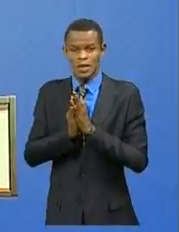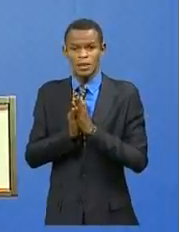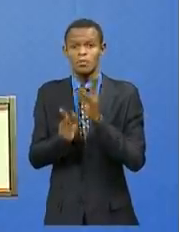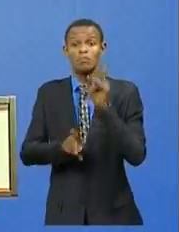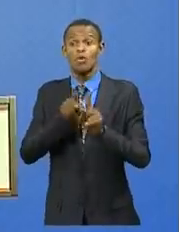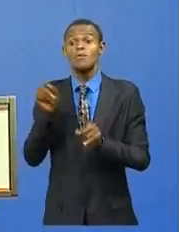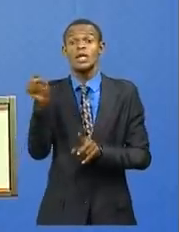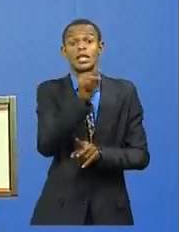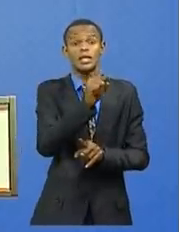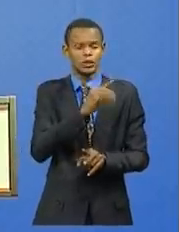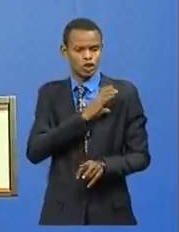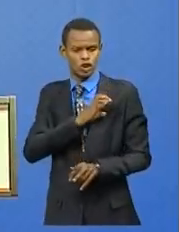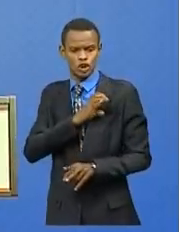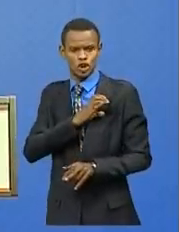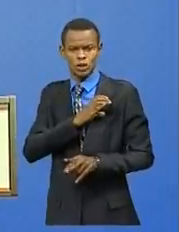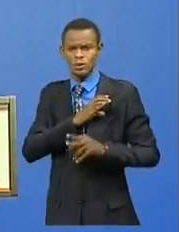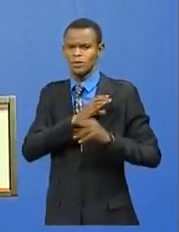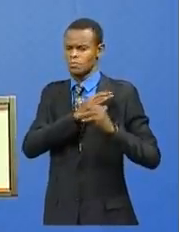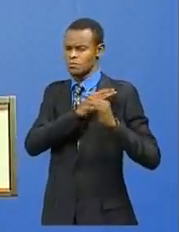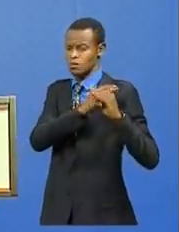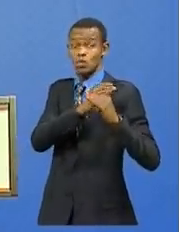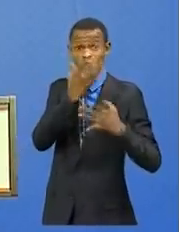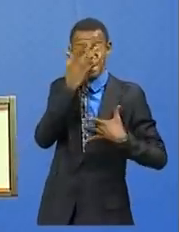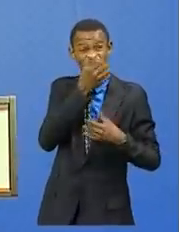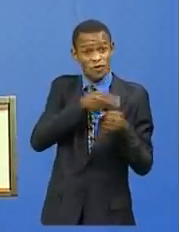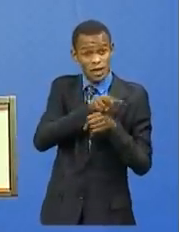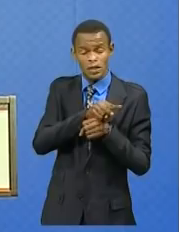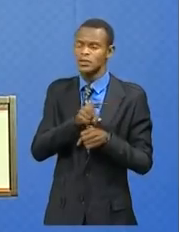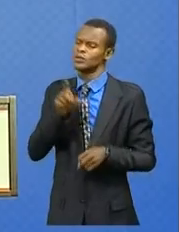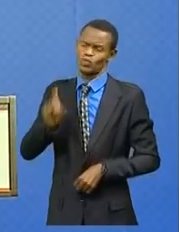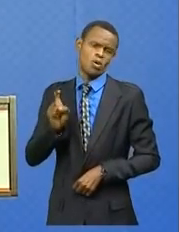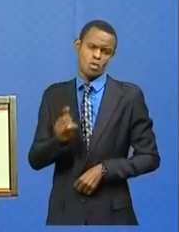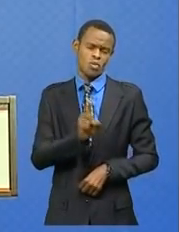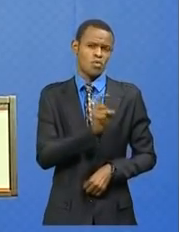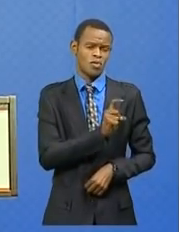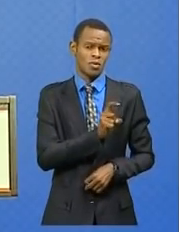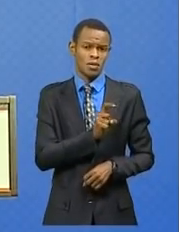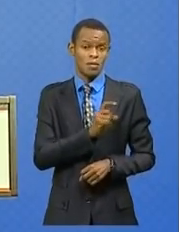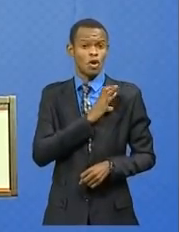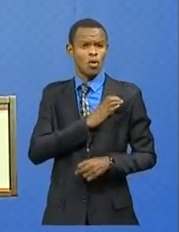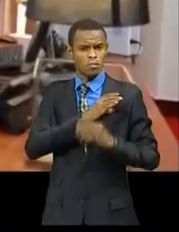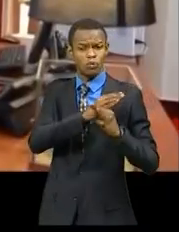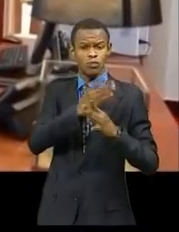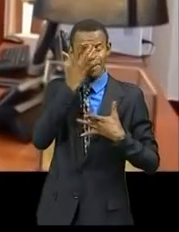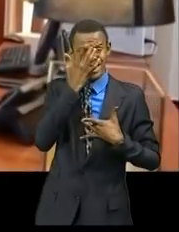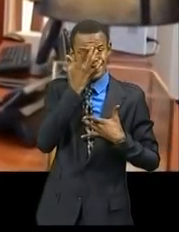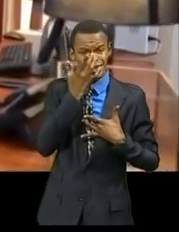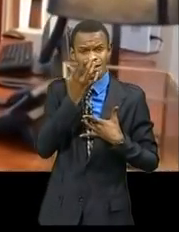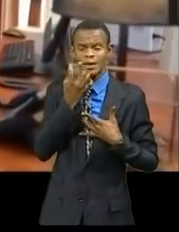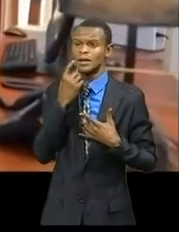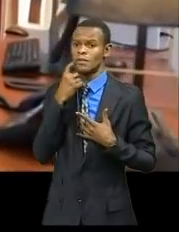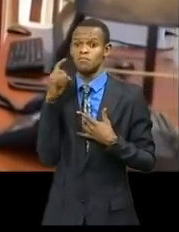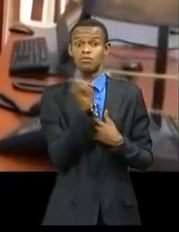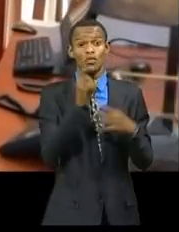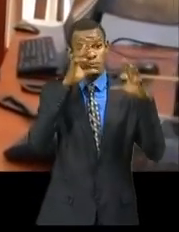des mesures de réponse à la COVID-19 et dicté par le président de la République, annonce la réception du